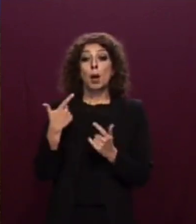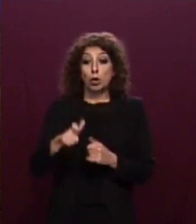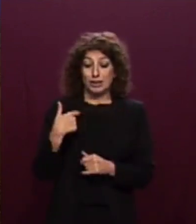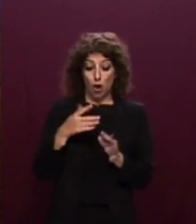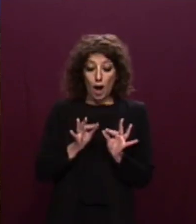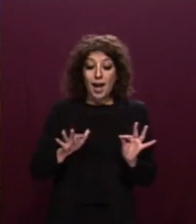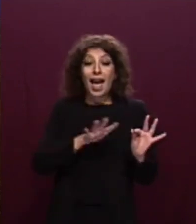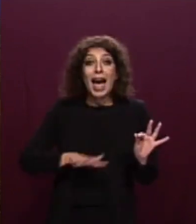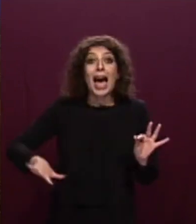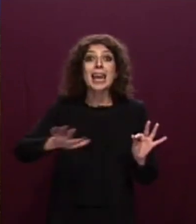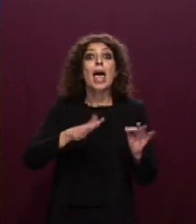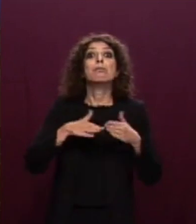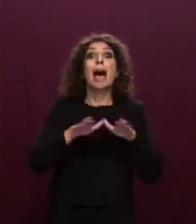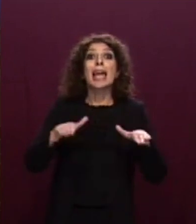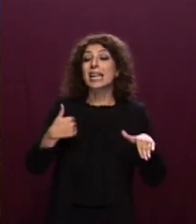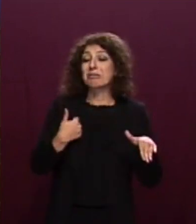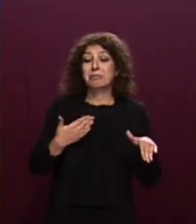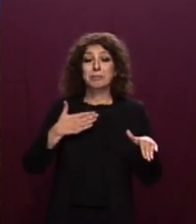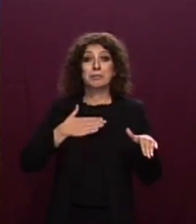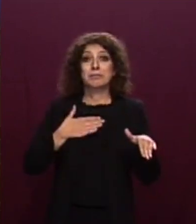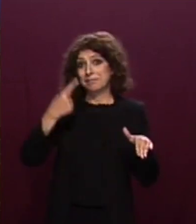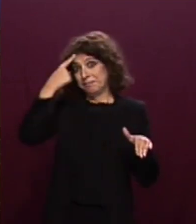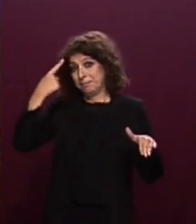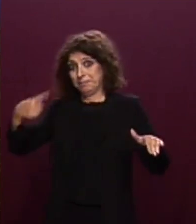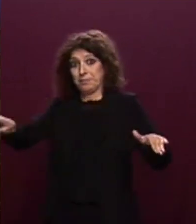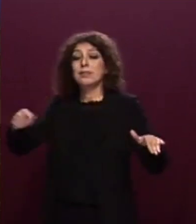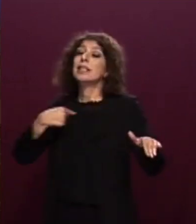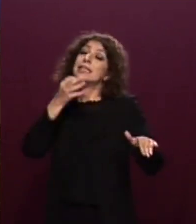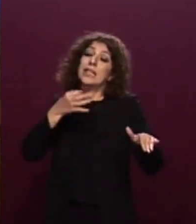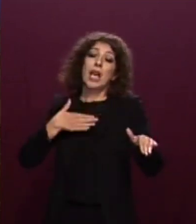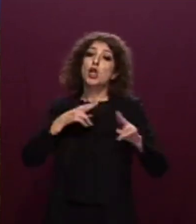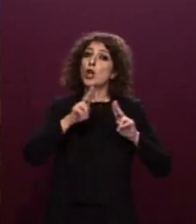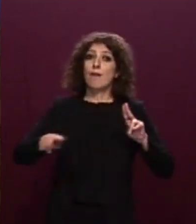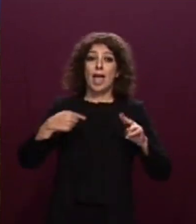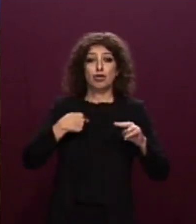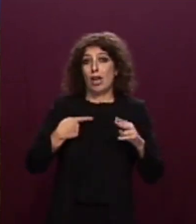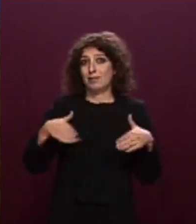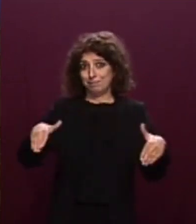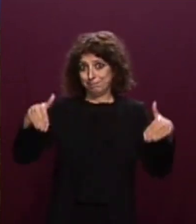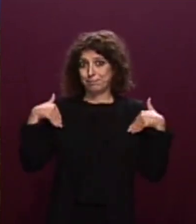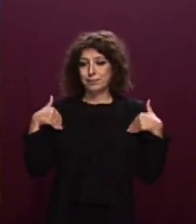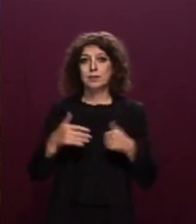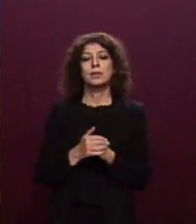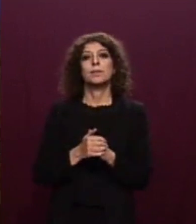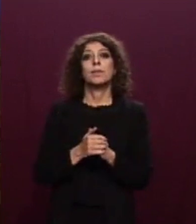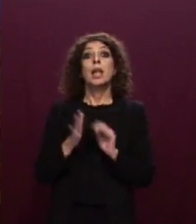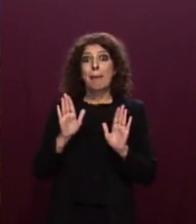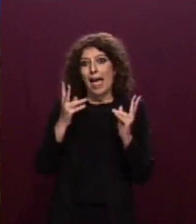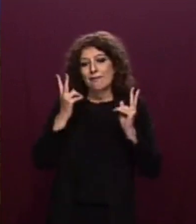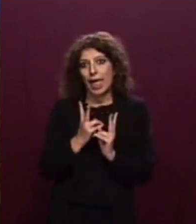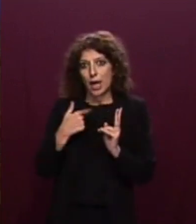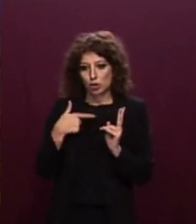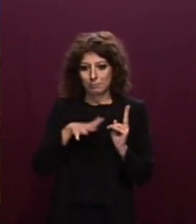area SAR ed è in proposito appena il caso di evidenziare che l'intervento in questione non era avvenuto neppure in area SAR di competenza italiana.